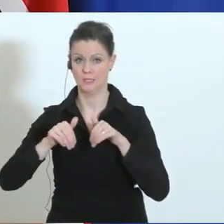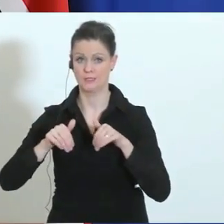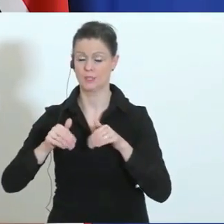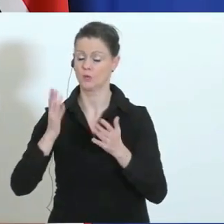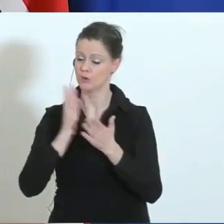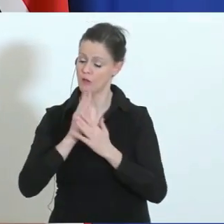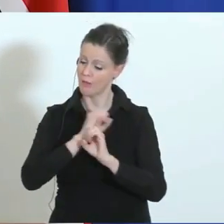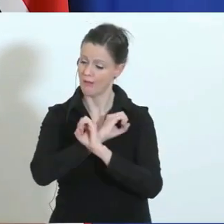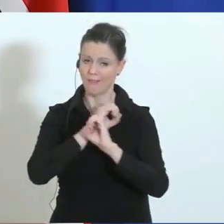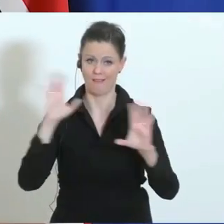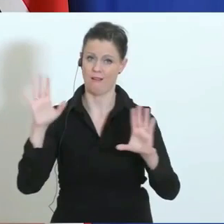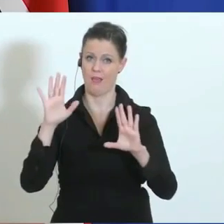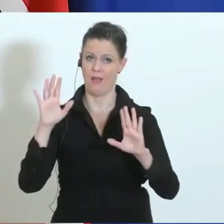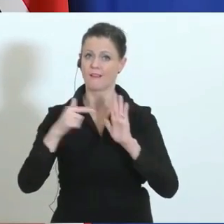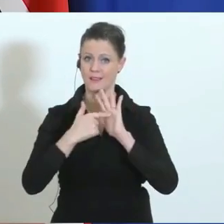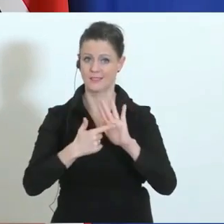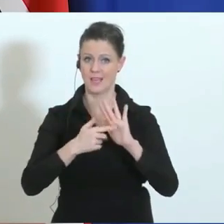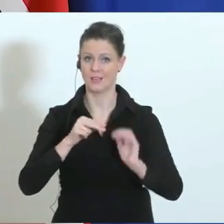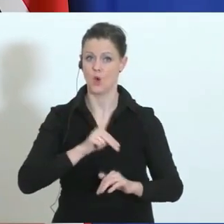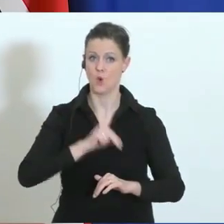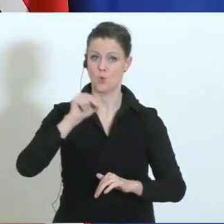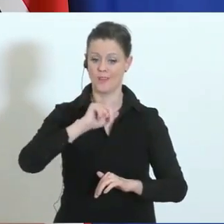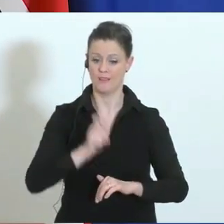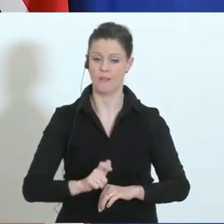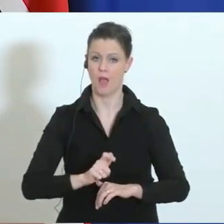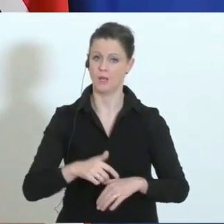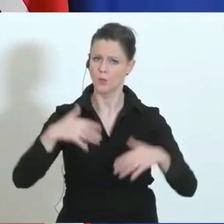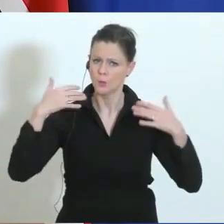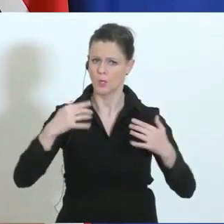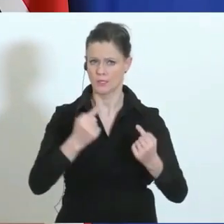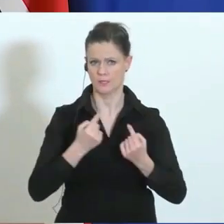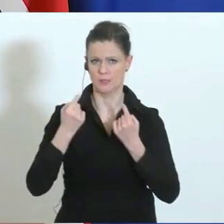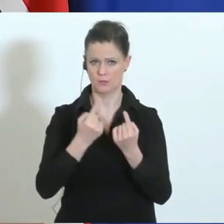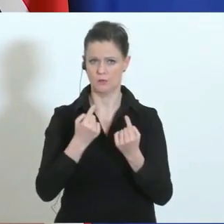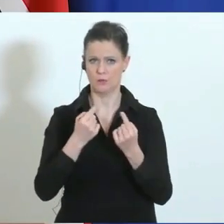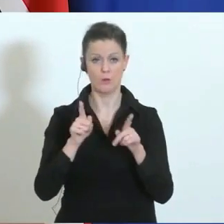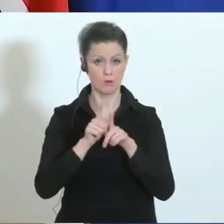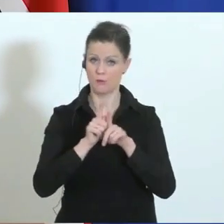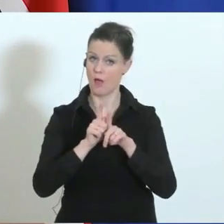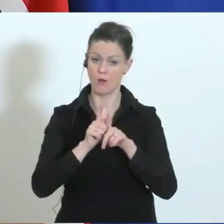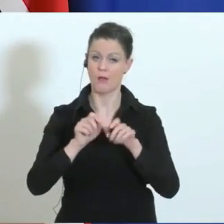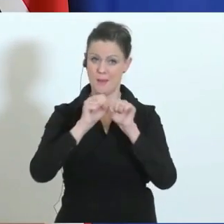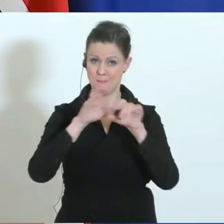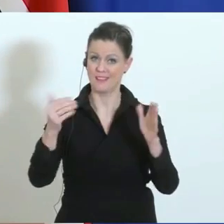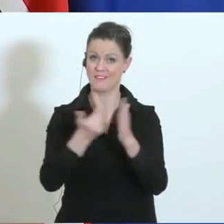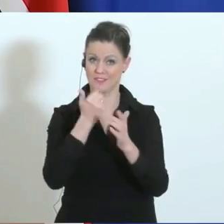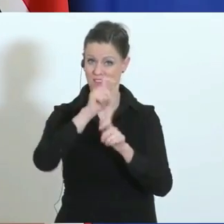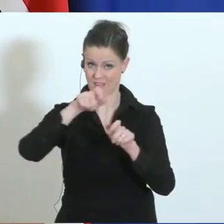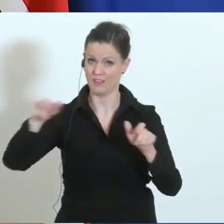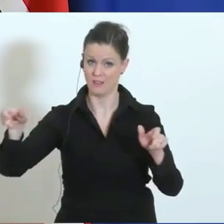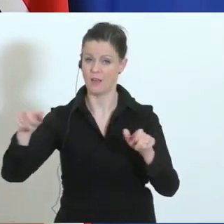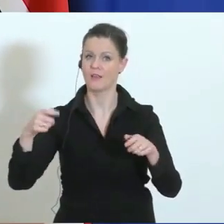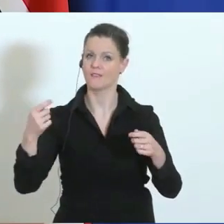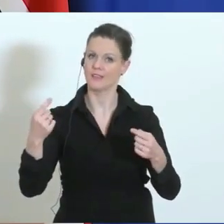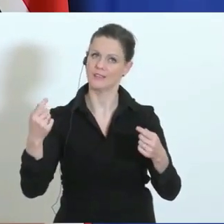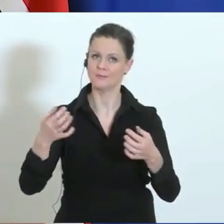drastische Situation in Norditalien vor Augen geführt. Gott sei Dank auch die Medienvertreterinnen und Medienvertreter, die sich diese Informationskampagne angenommen